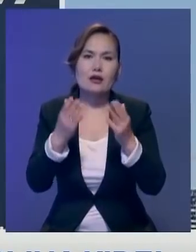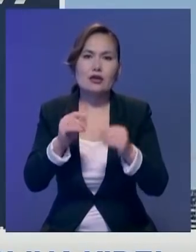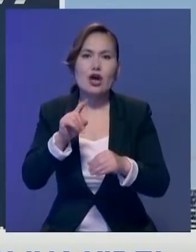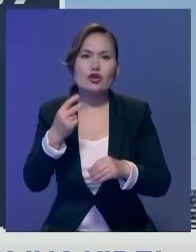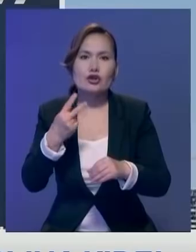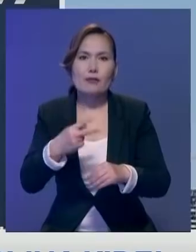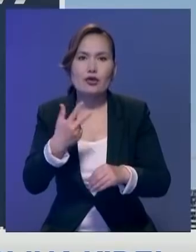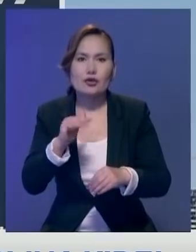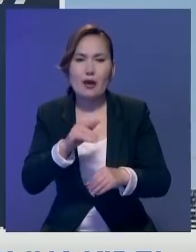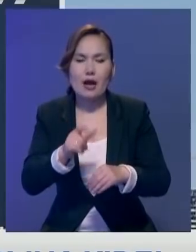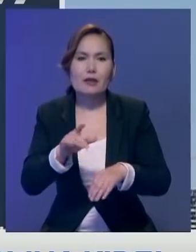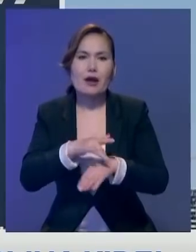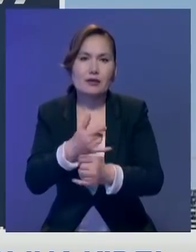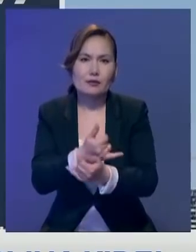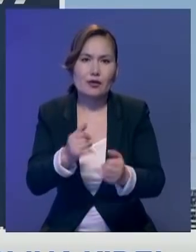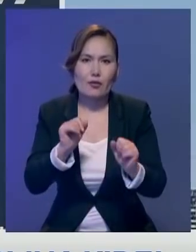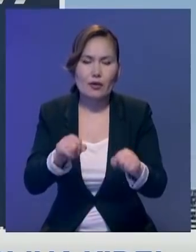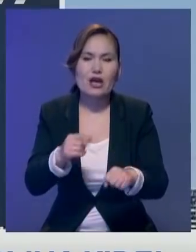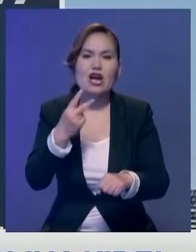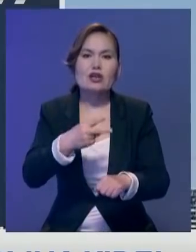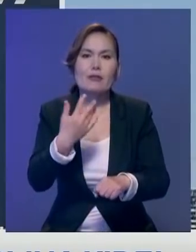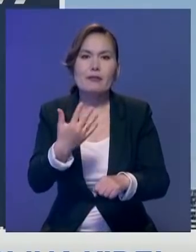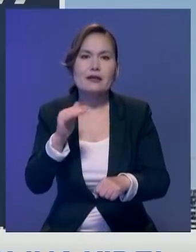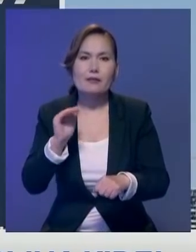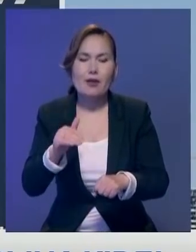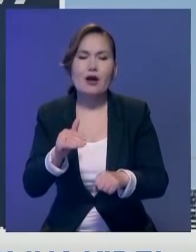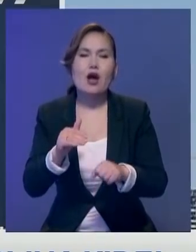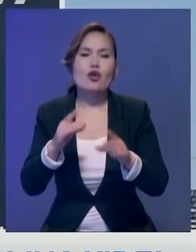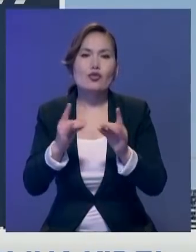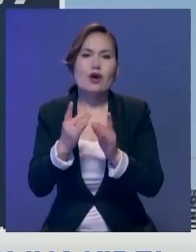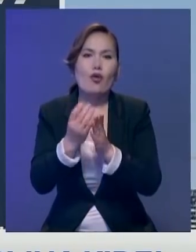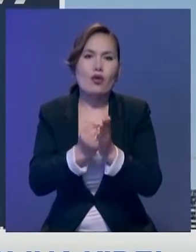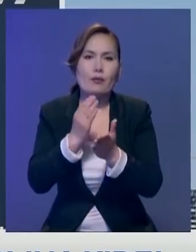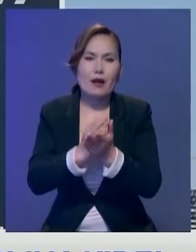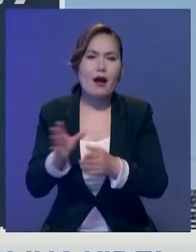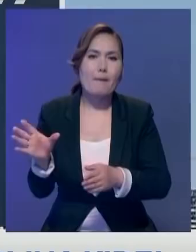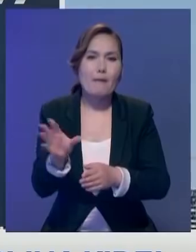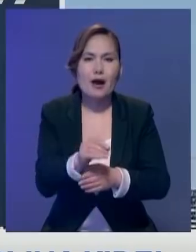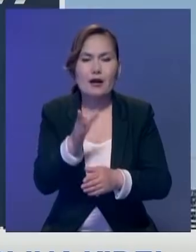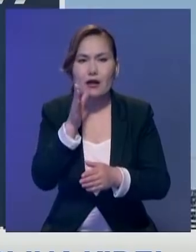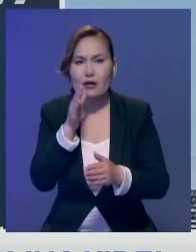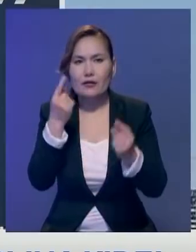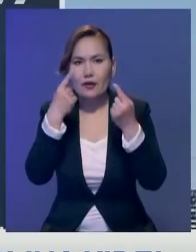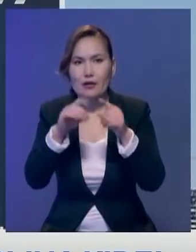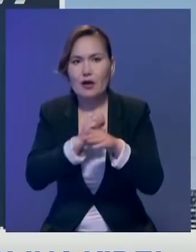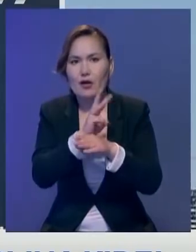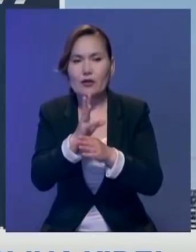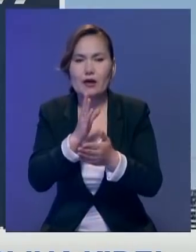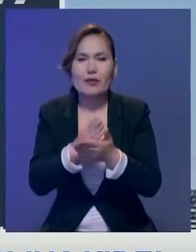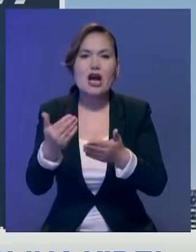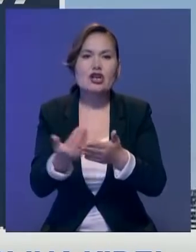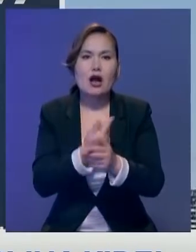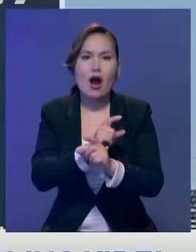адамға дейін қызмет көрсет елат, 25 мұн төсек орын қоры бар. Барлық өңірде замануи құралдармен жабдықталған жаңа ауру